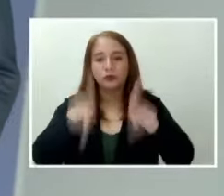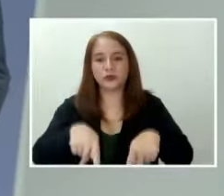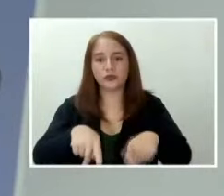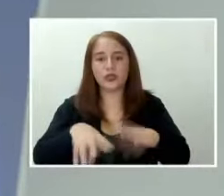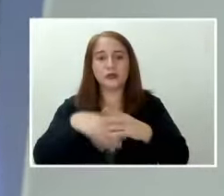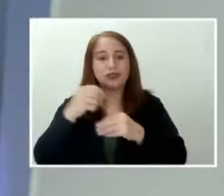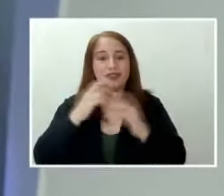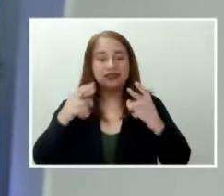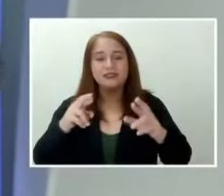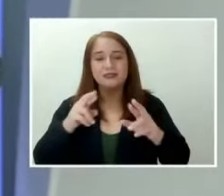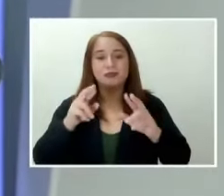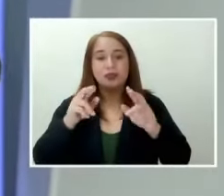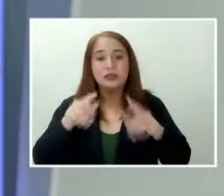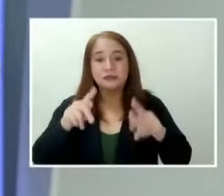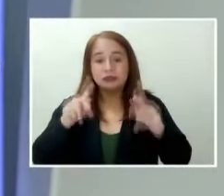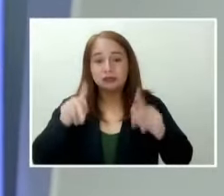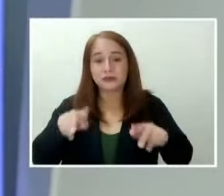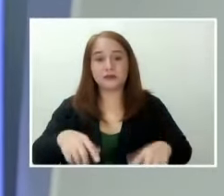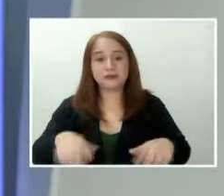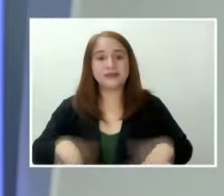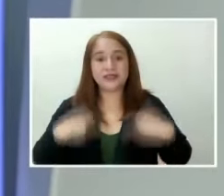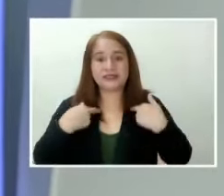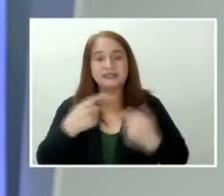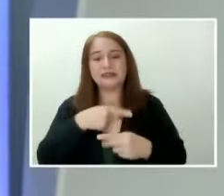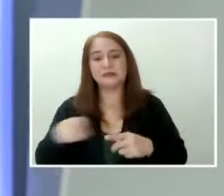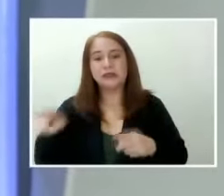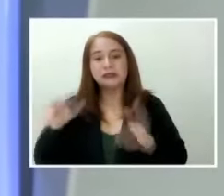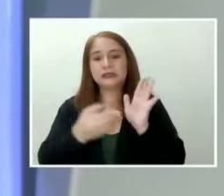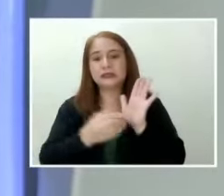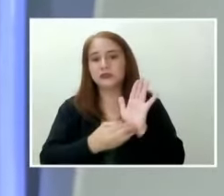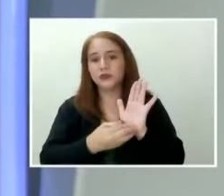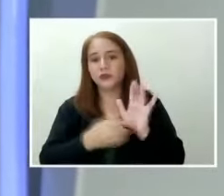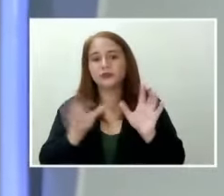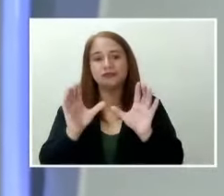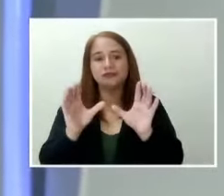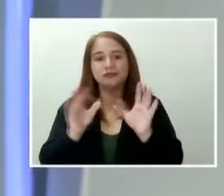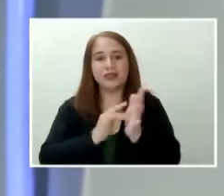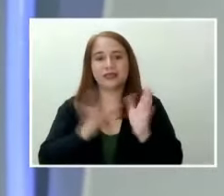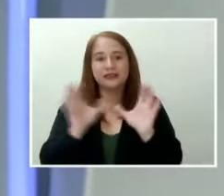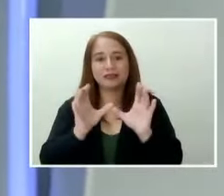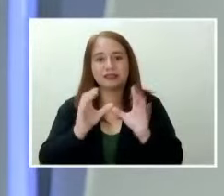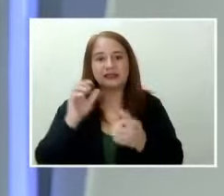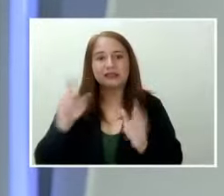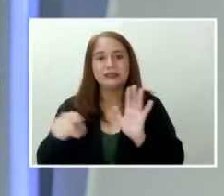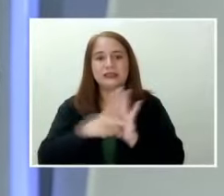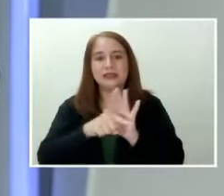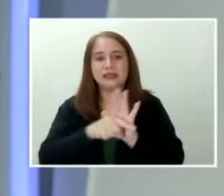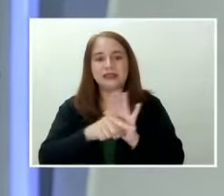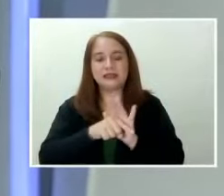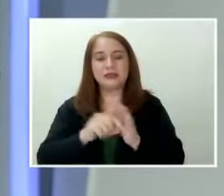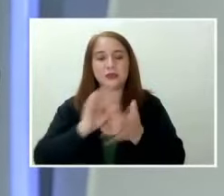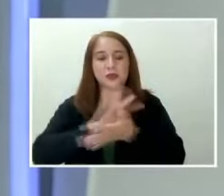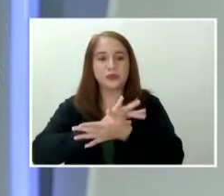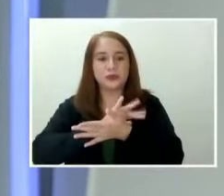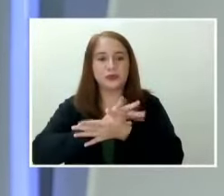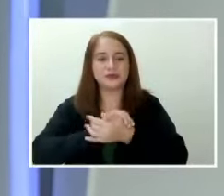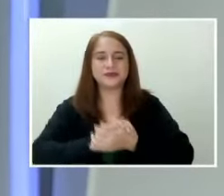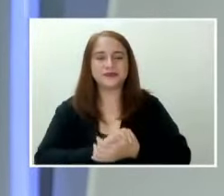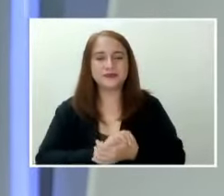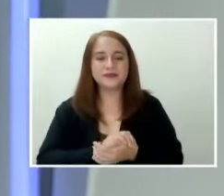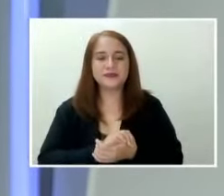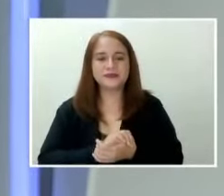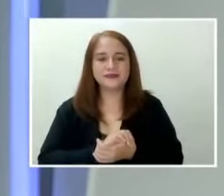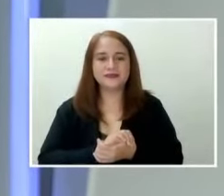Bulacan, kailangan munang magpakita ng medical certificate na negatibo sila sa COVID-19. Nagpa